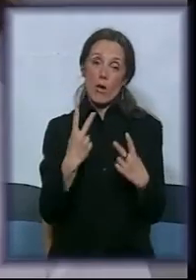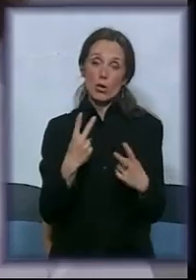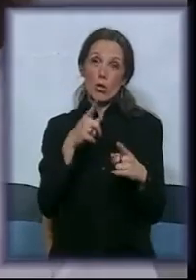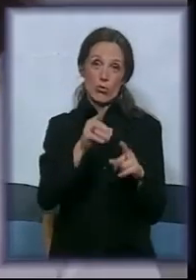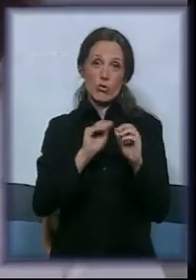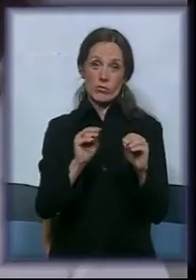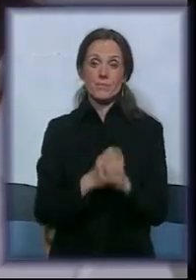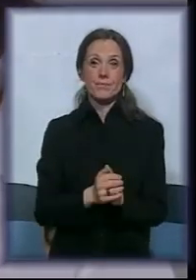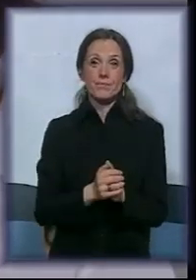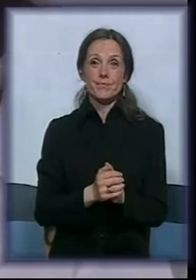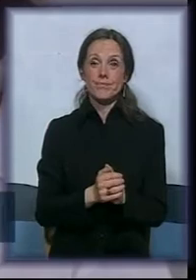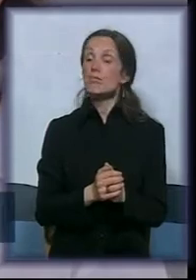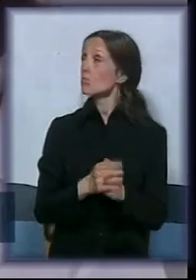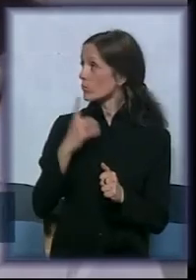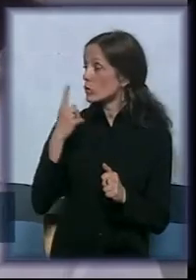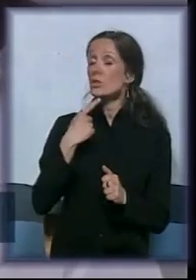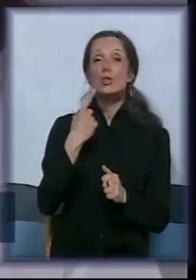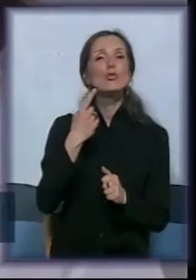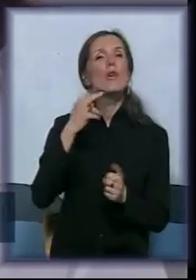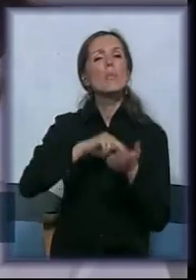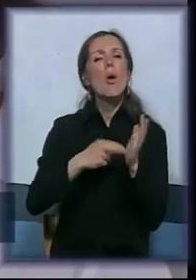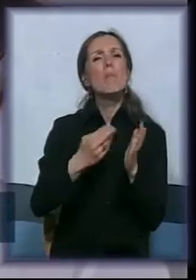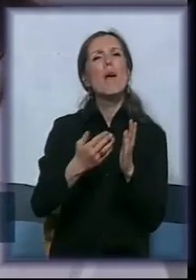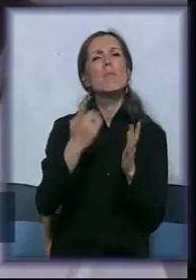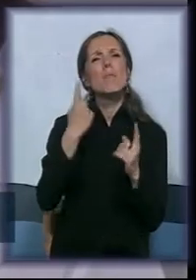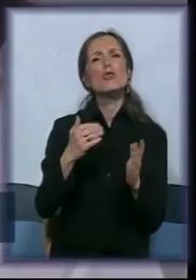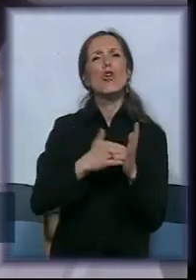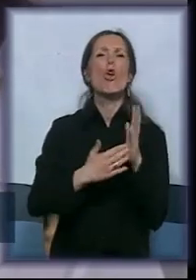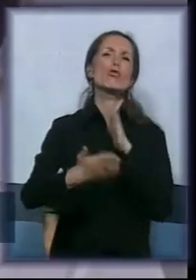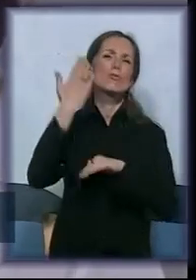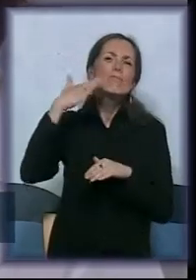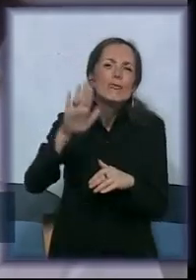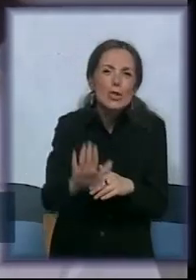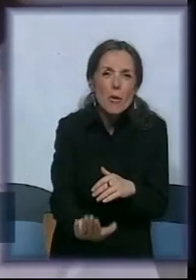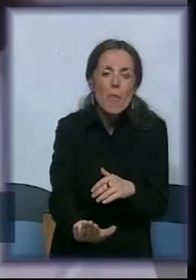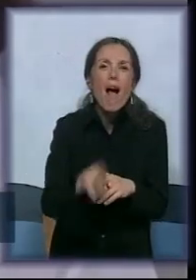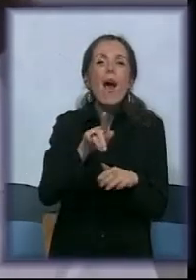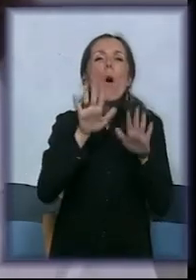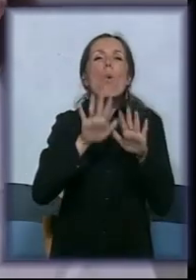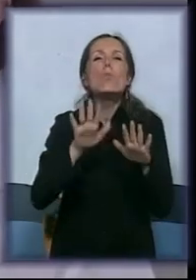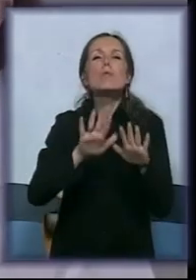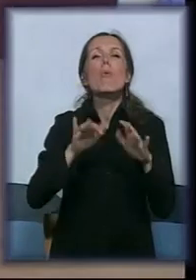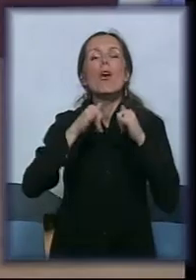Problem je postojao već u najmlađem uzrastu, usporen razvoj govora, koji je pobokao neke druge probleme,